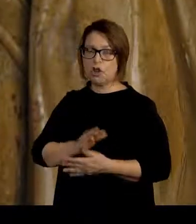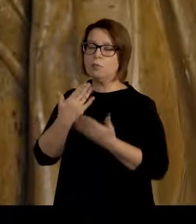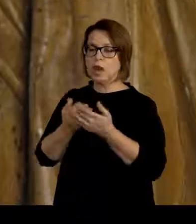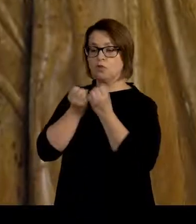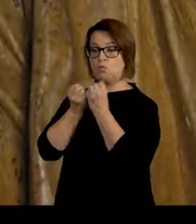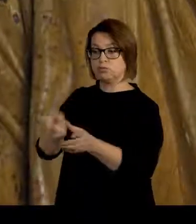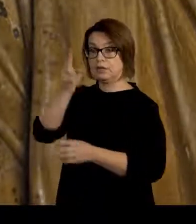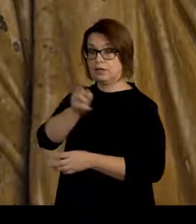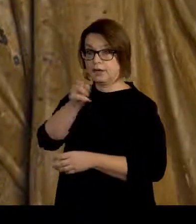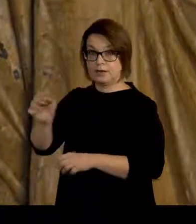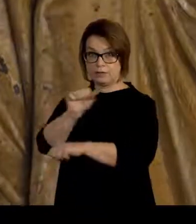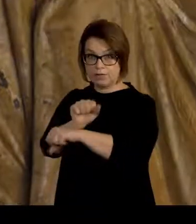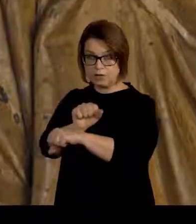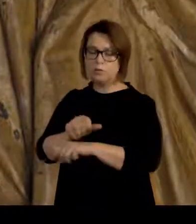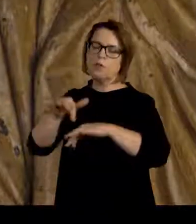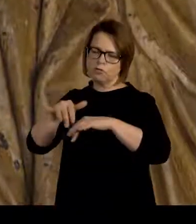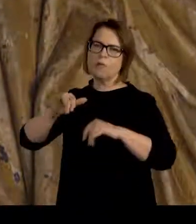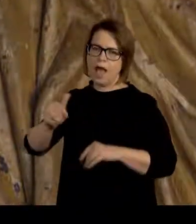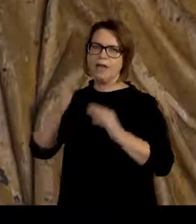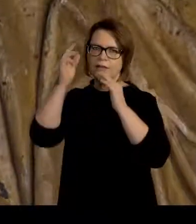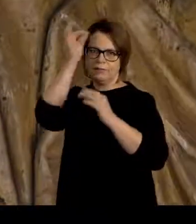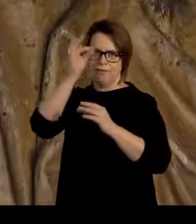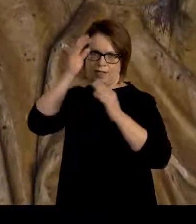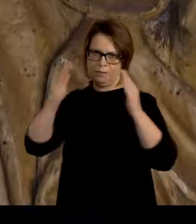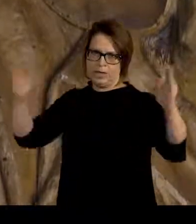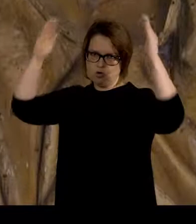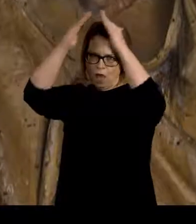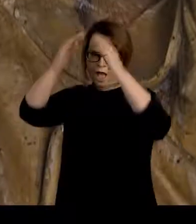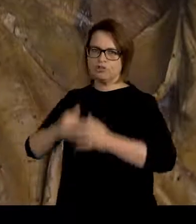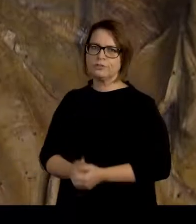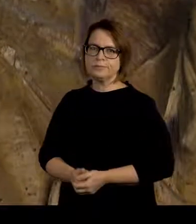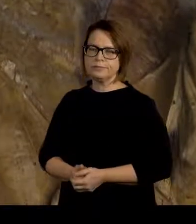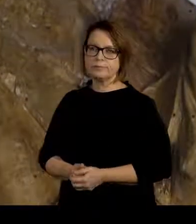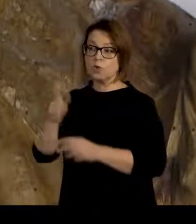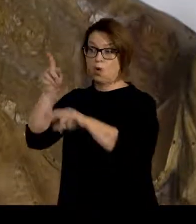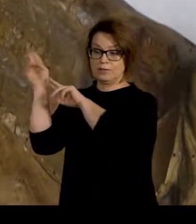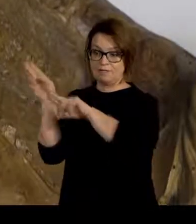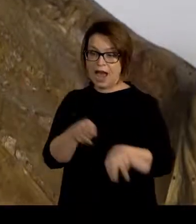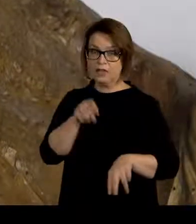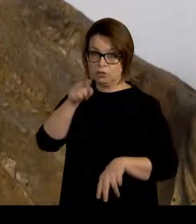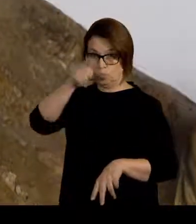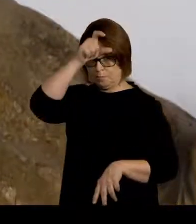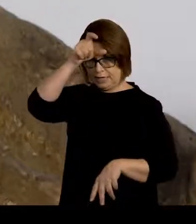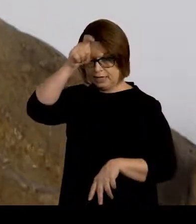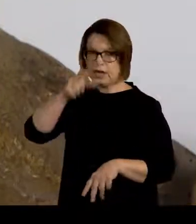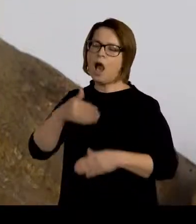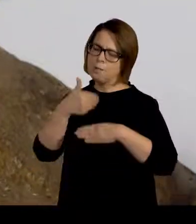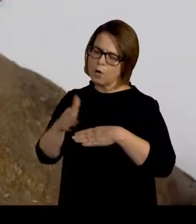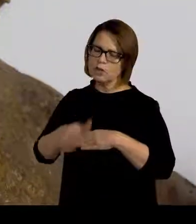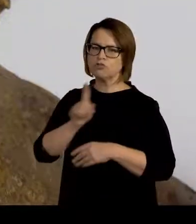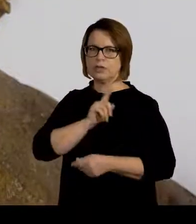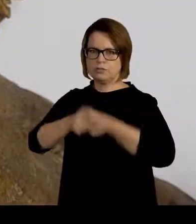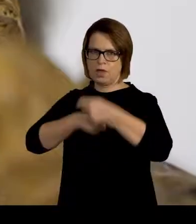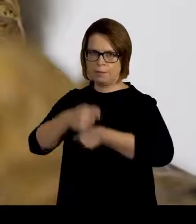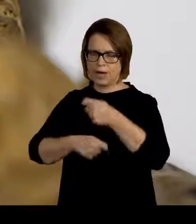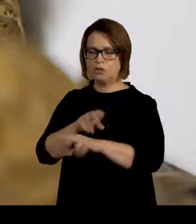prepustili kresťanských väzňov medzi inými aj Sv. Mikuláša. Vrátil sa do míry a neunávne pokračoval vo